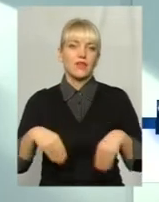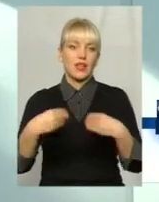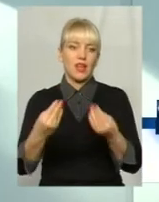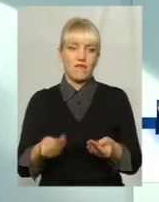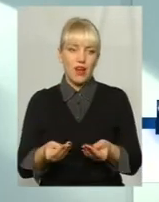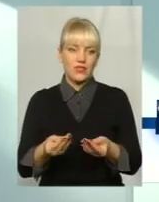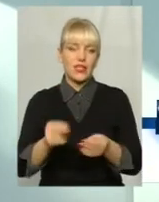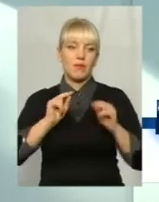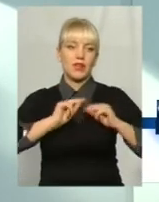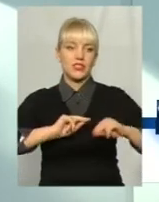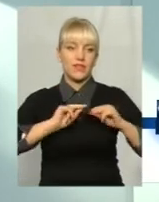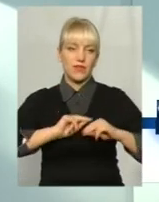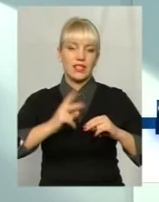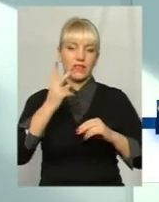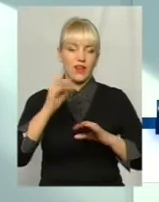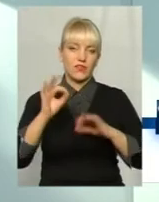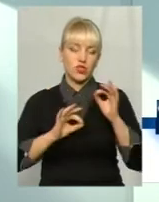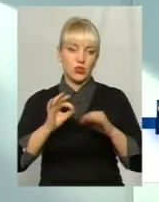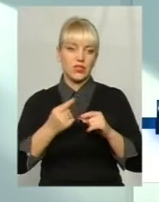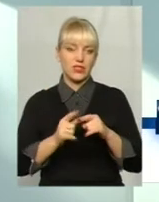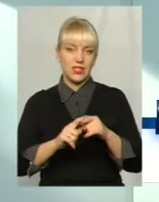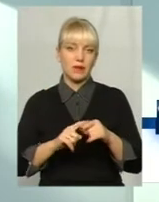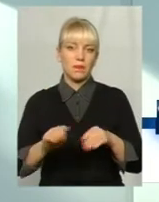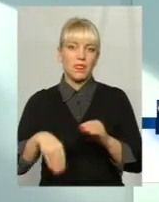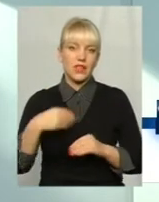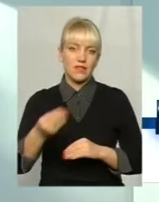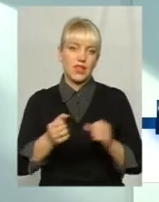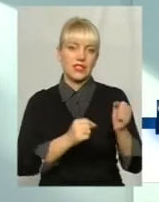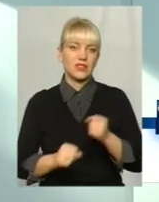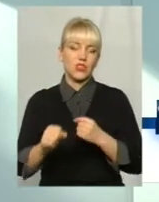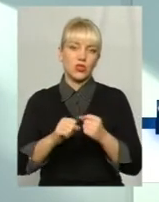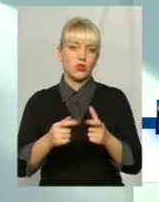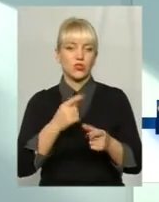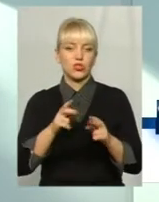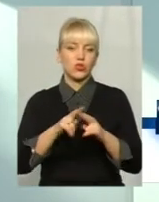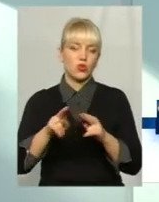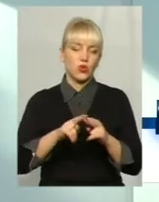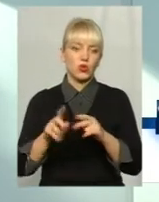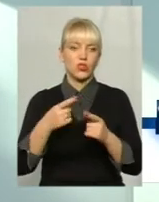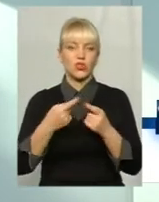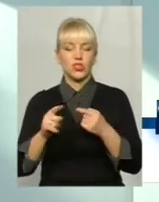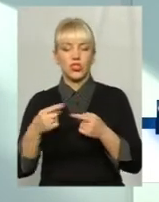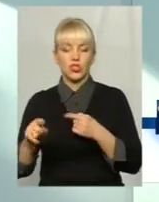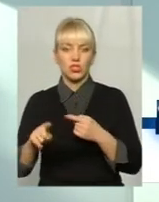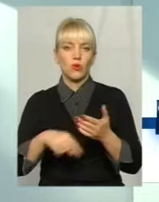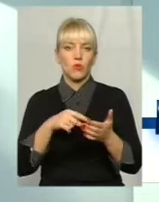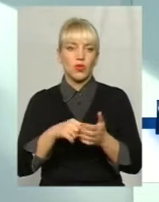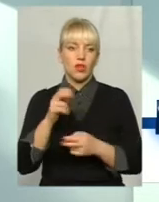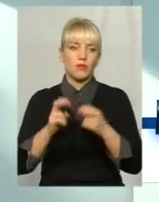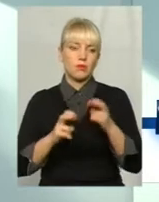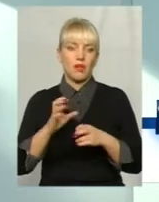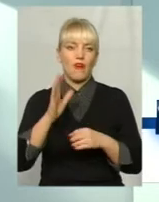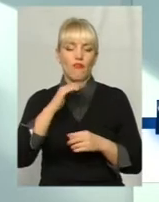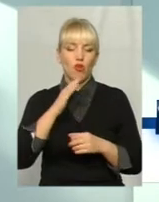працівникам. Два відсотки. Ну, взагалі, то давали двірнику і там Слюсару чи іншим комунальним підприємствам, водоканалу,